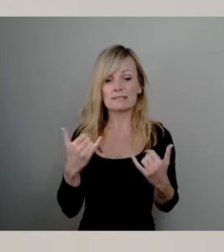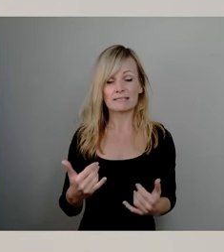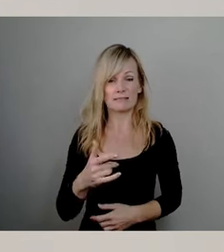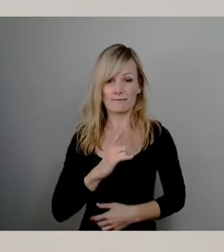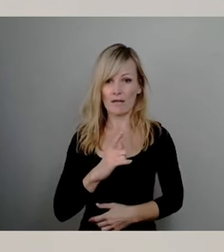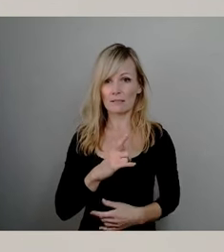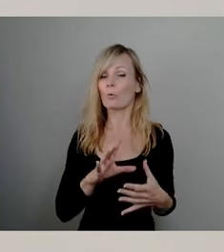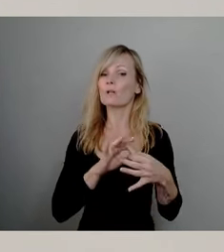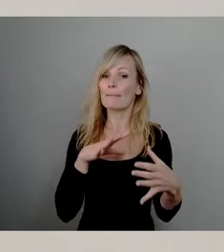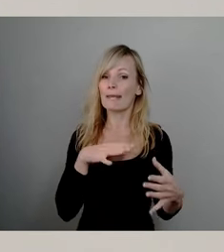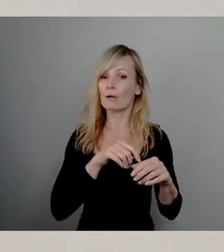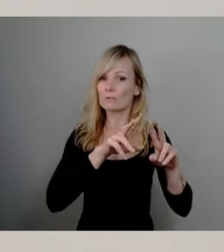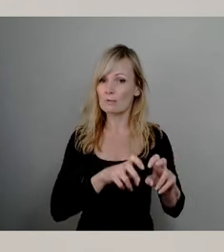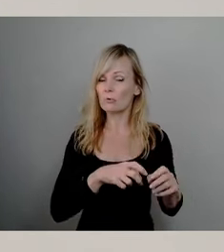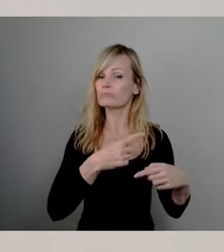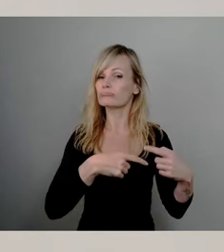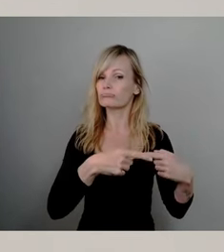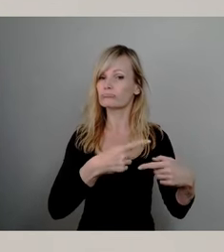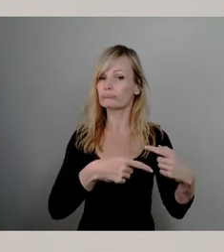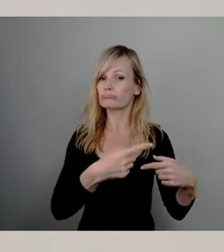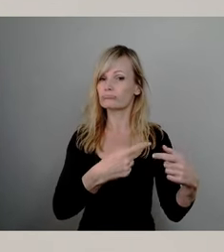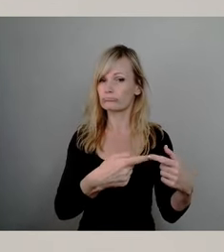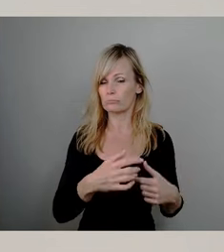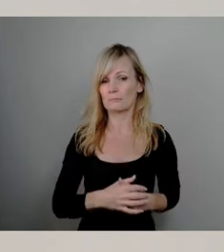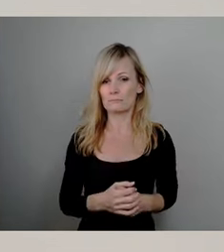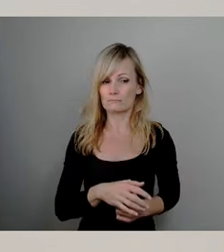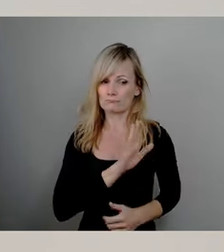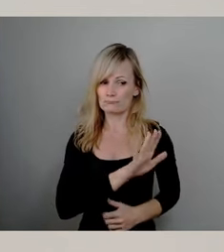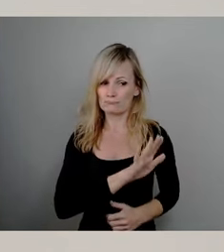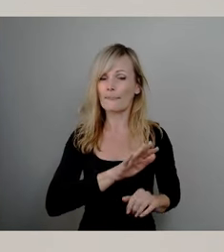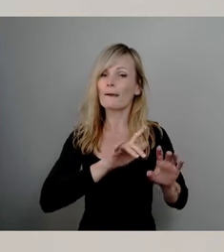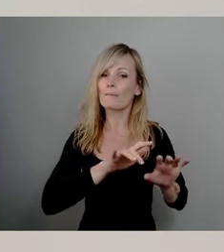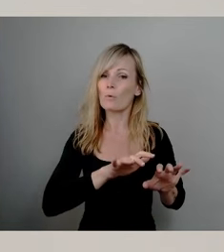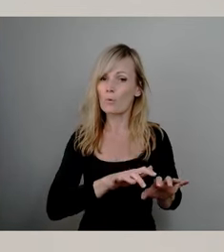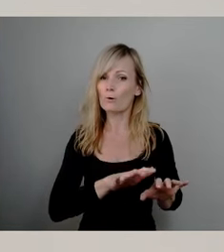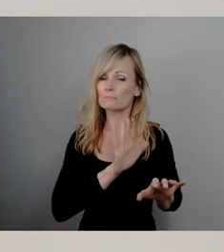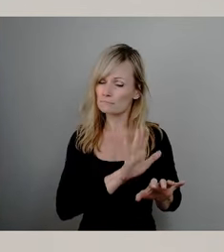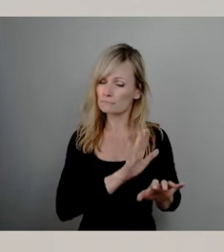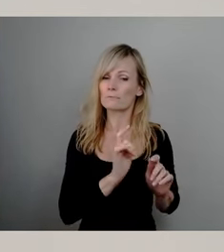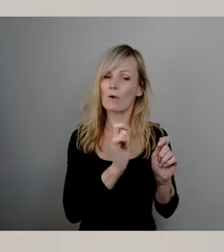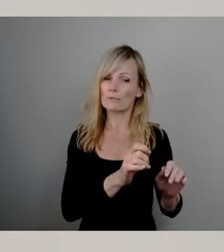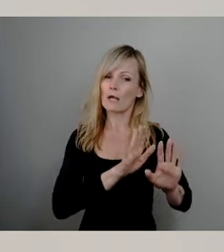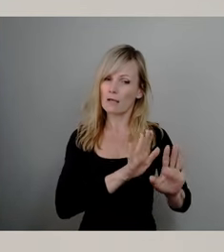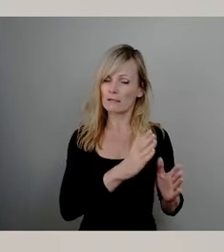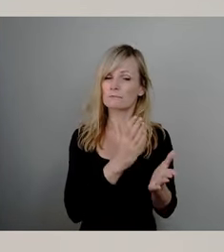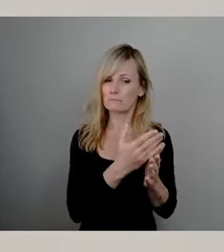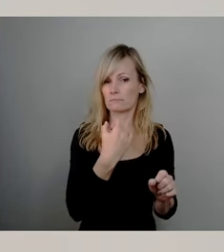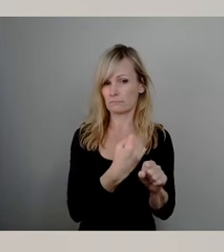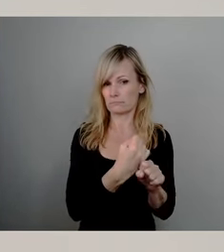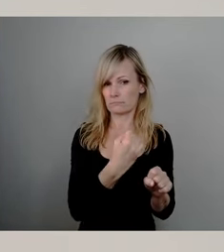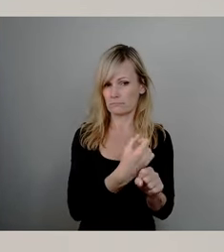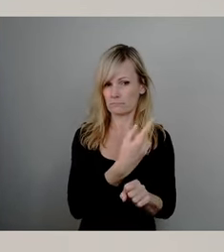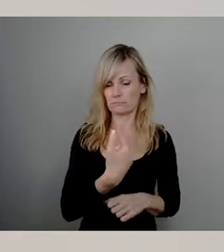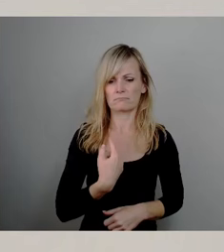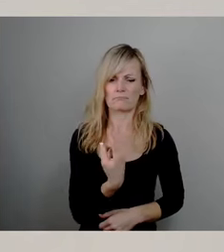laufen zu lassen und das beauftragte Büro diese zu tätigen. Und wir erwarten dann, dass wir am